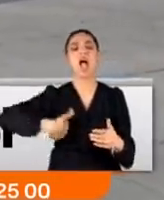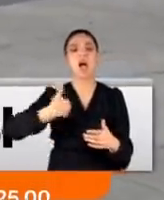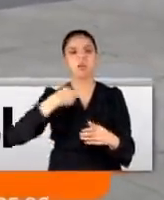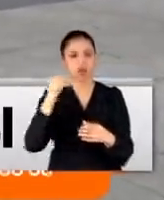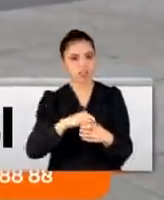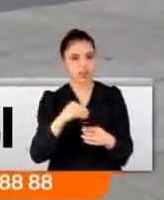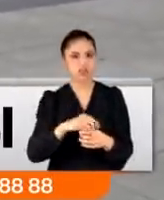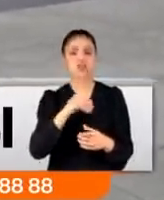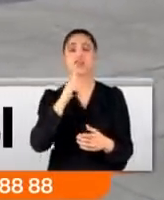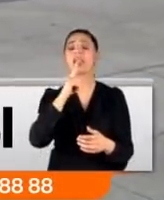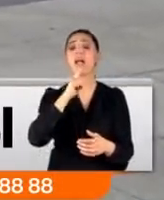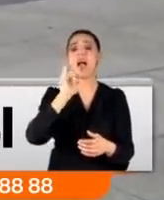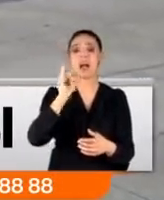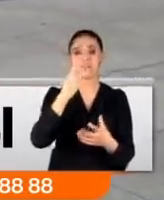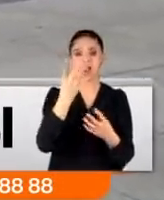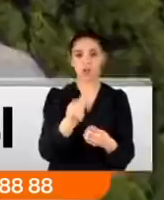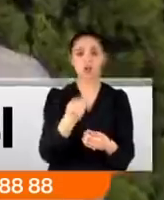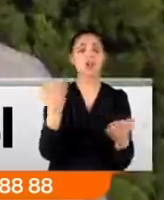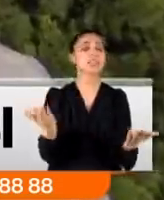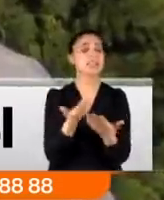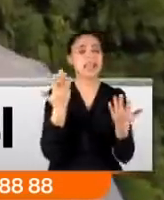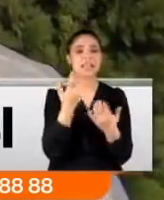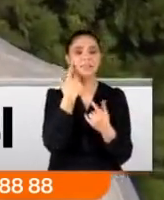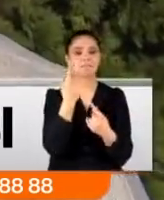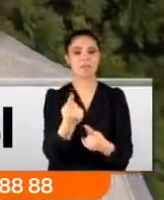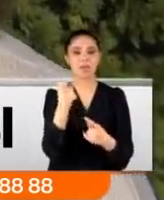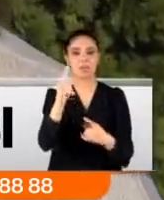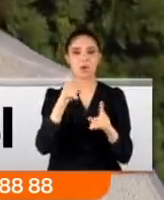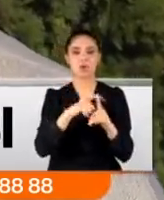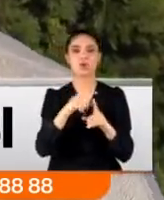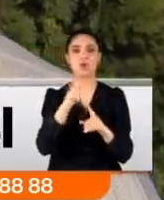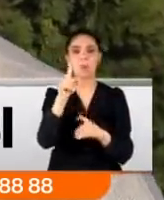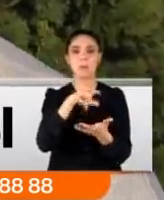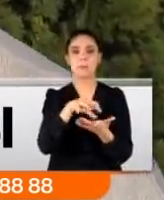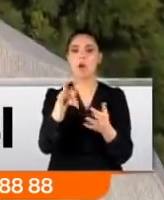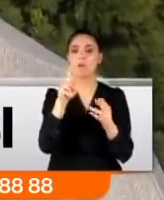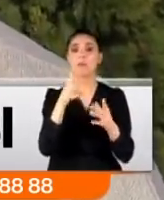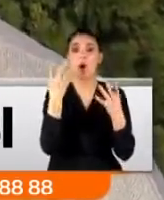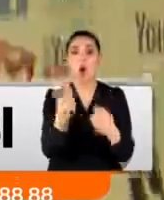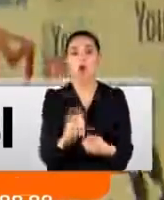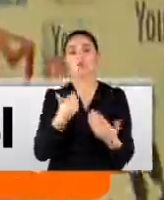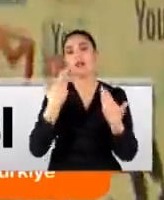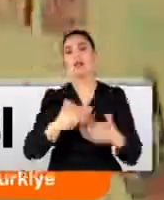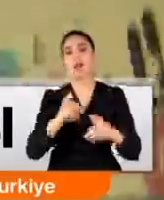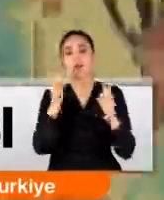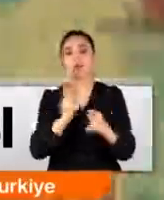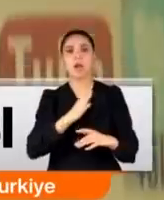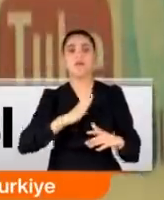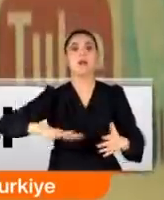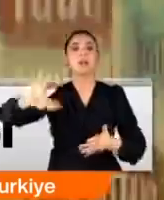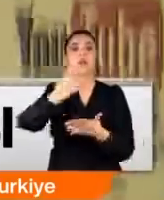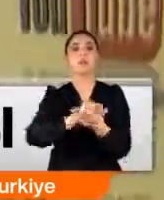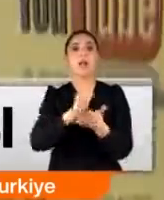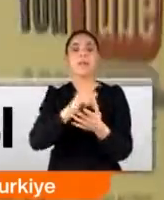hem de hakarete uğrayanlar için. Nasıl mı? Maalesef bu durum bir sektör haline geldi. Bunu kabul etmek zorundayız. Peki sosyal medya